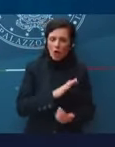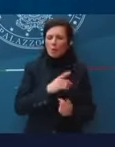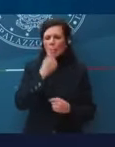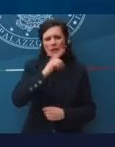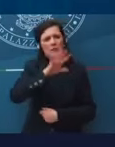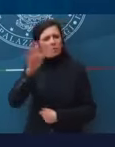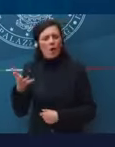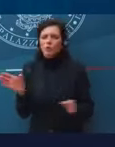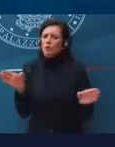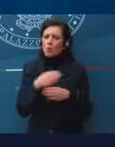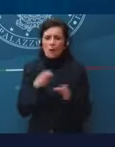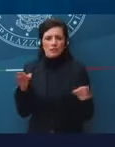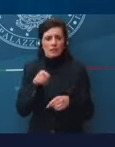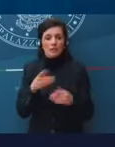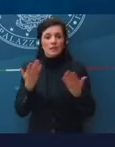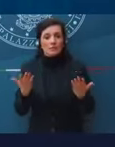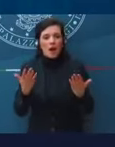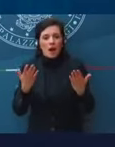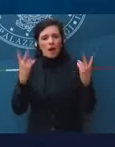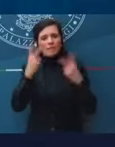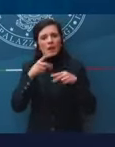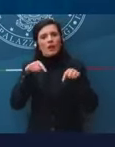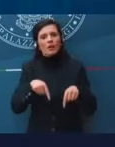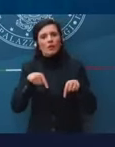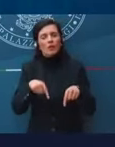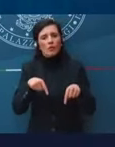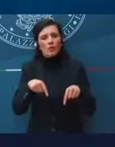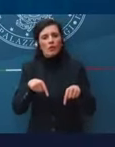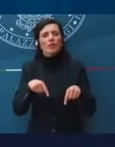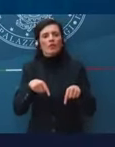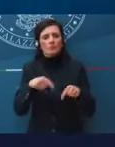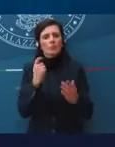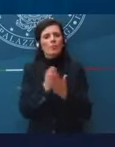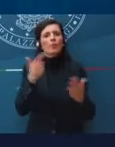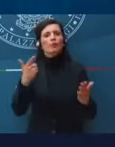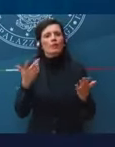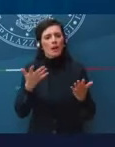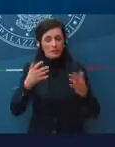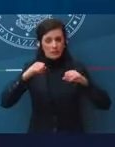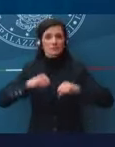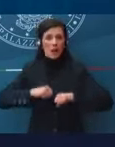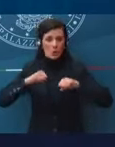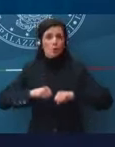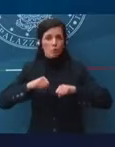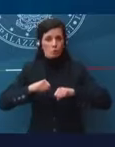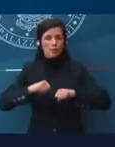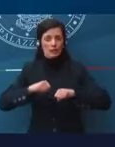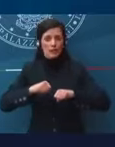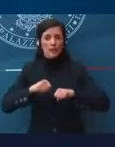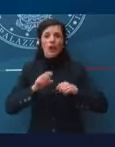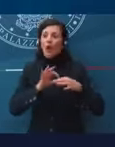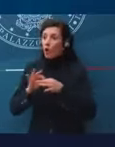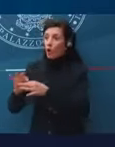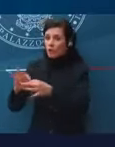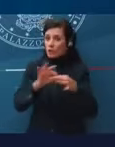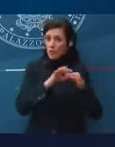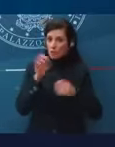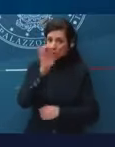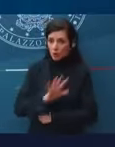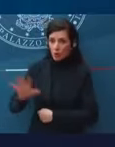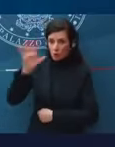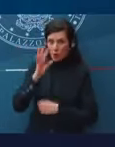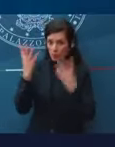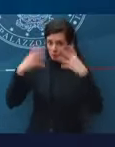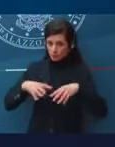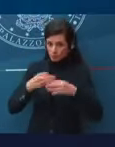tipi. Ma qui però si tratta della salute. E quindi se il coordinamento europeo funziona, si segue